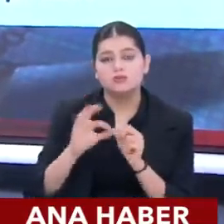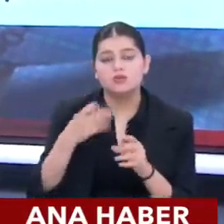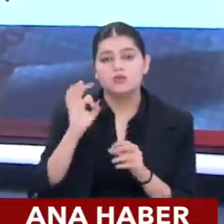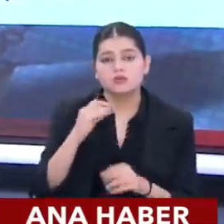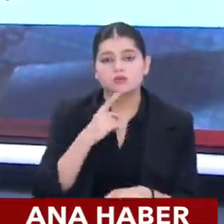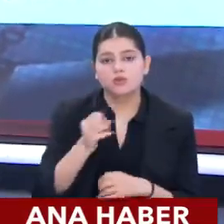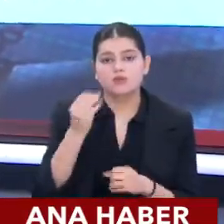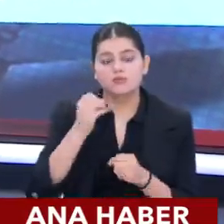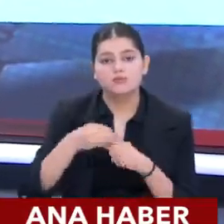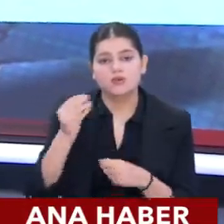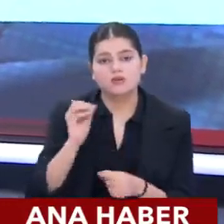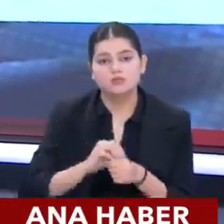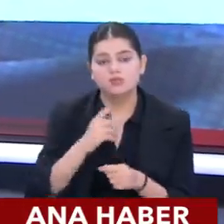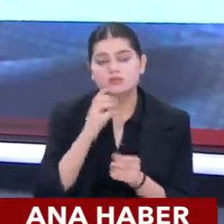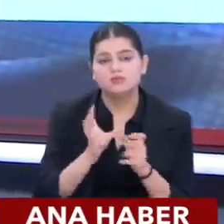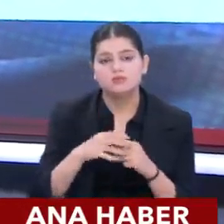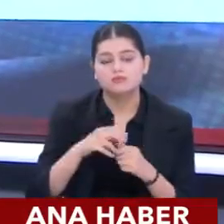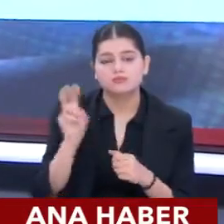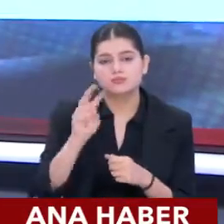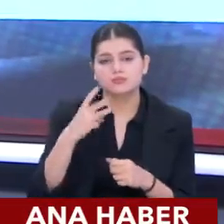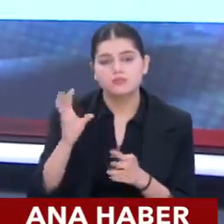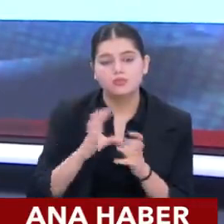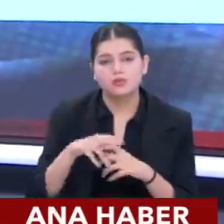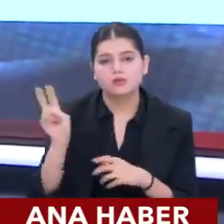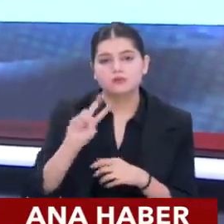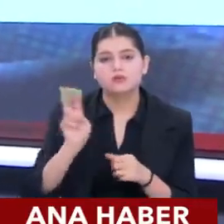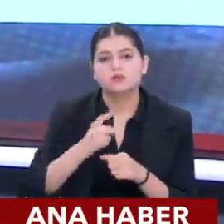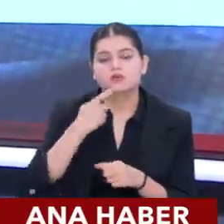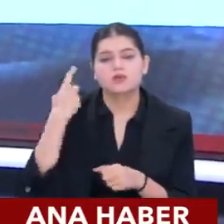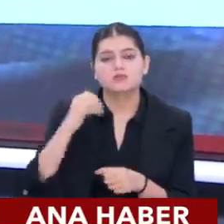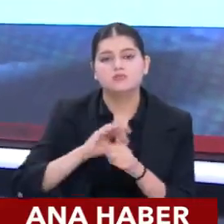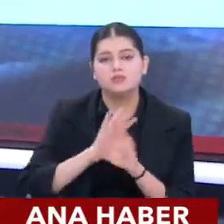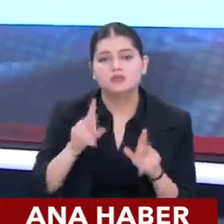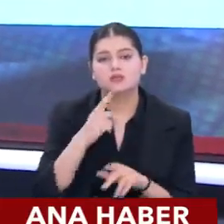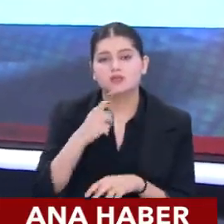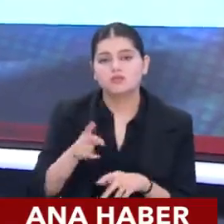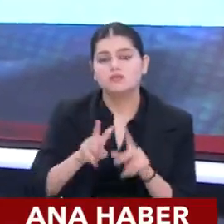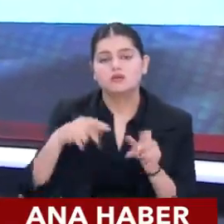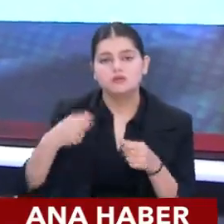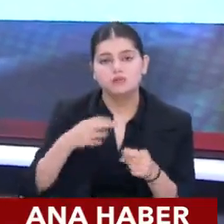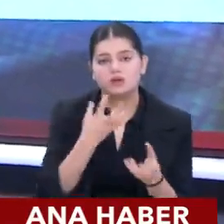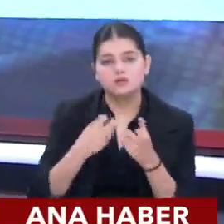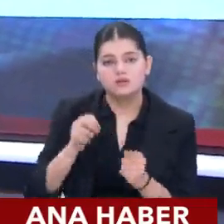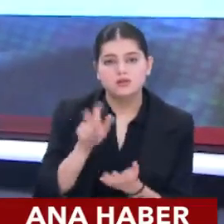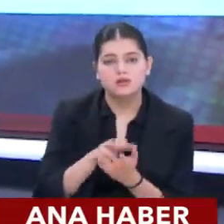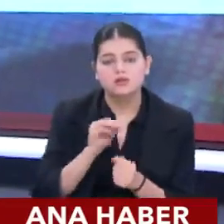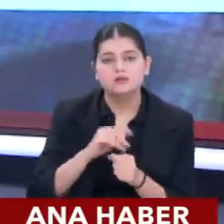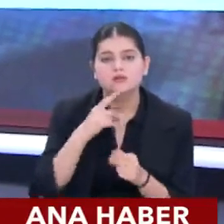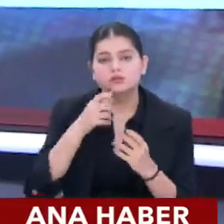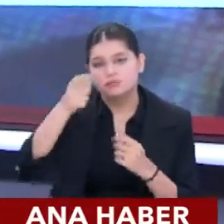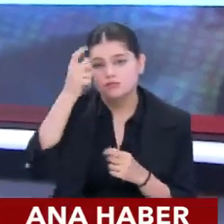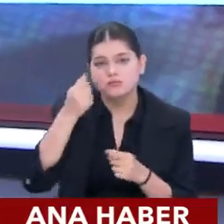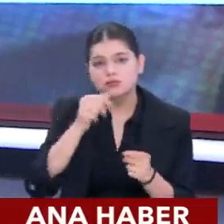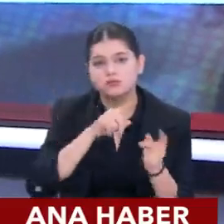manada önemli. Haberini verdik. Kur korumalı mevduatın modası hakikaten geçiyor gibi. Çünkü Merkez Bankası'nın aldığı kararlar